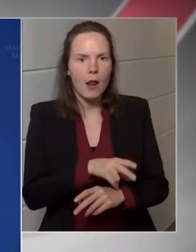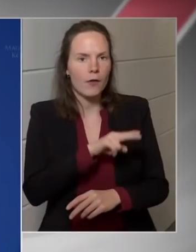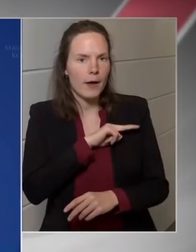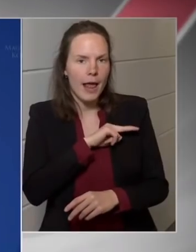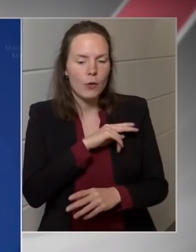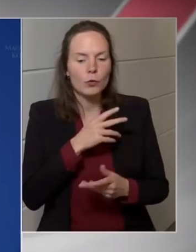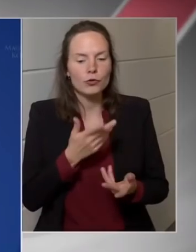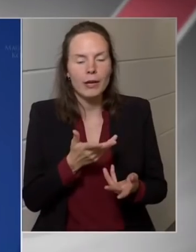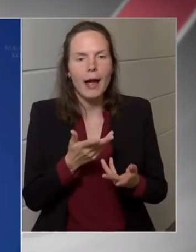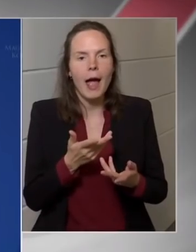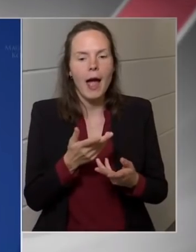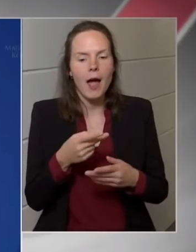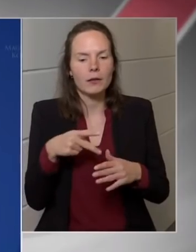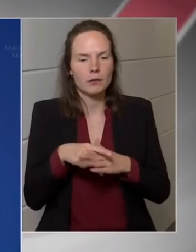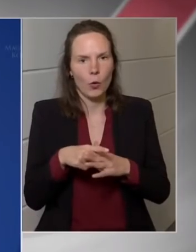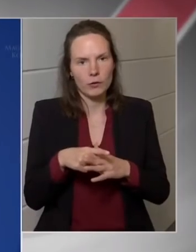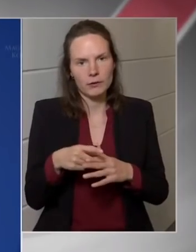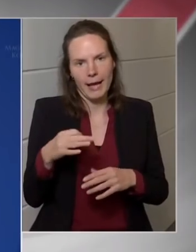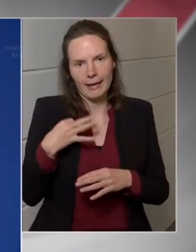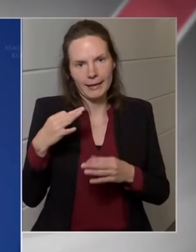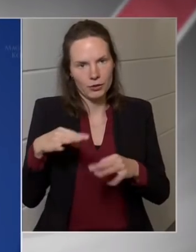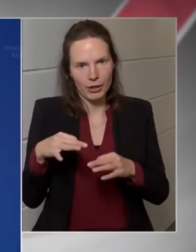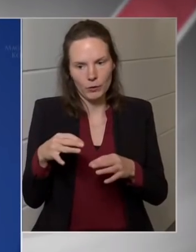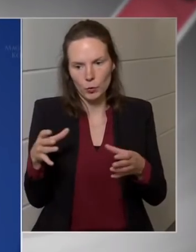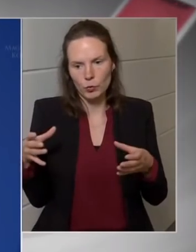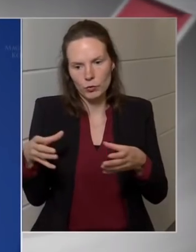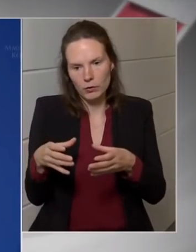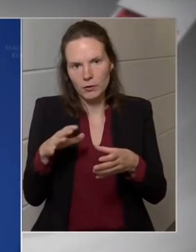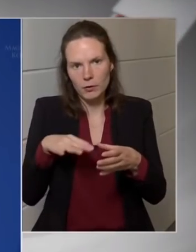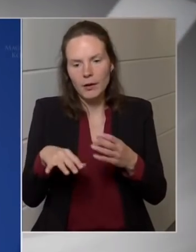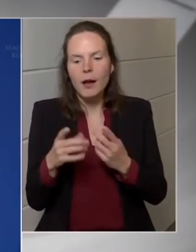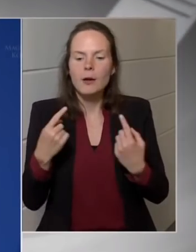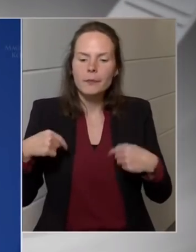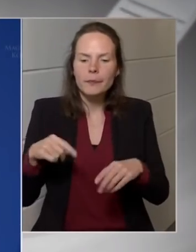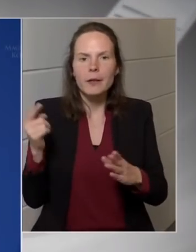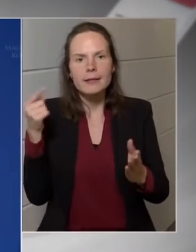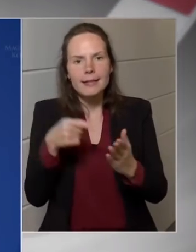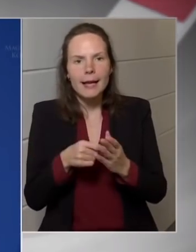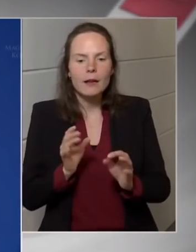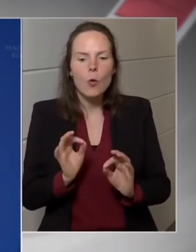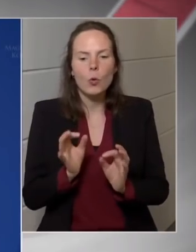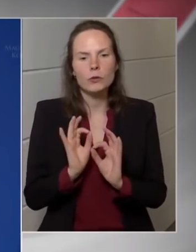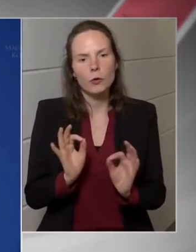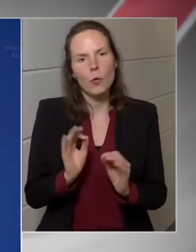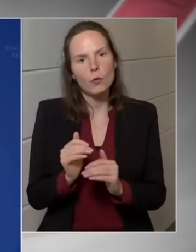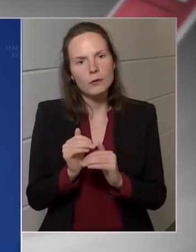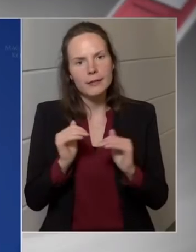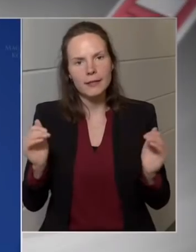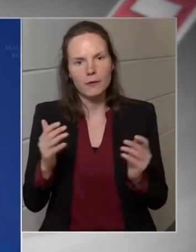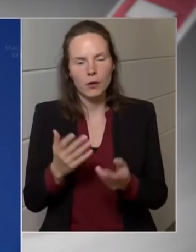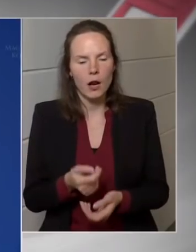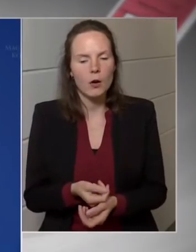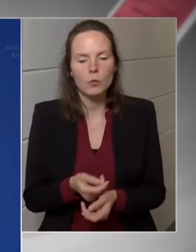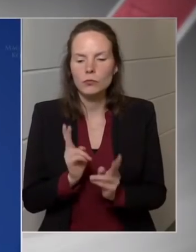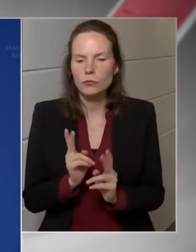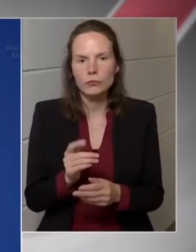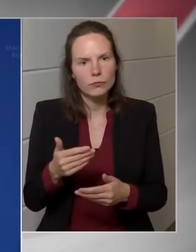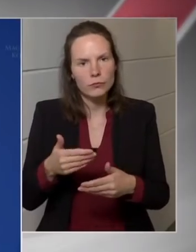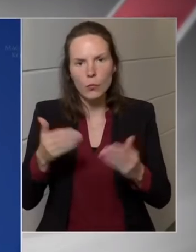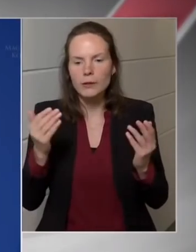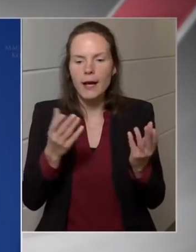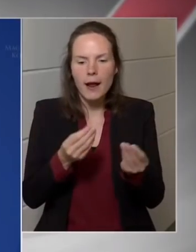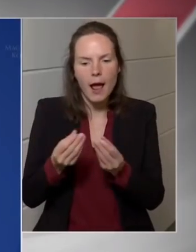közegészségügyére áll fenn, és az a célunk, hogy jó színvonalú, a lehető legkorszerűbb orvosi